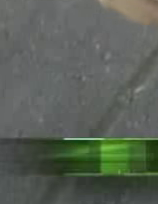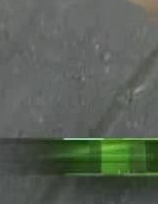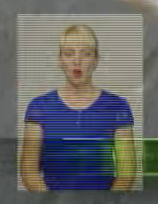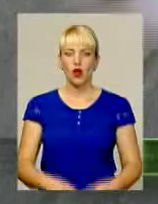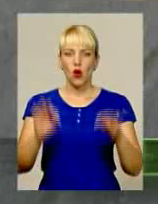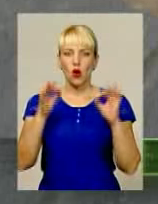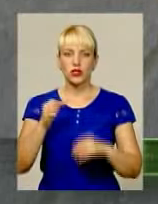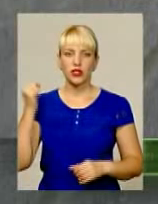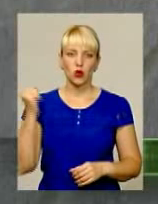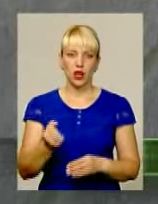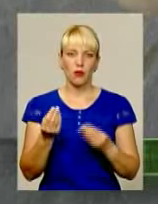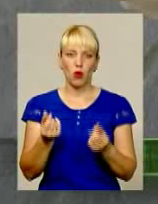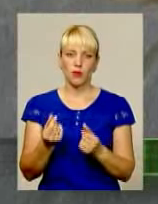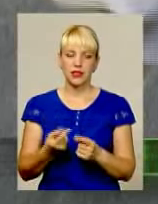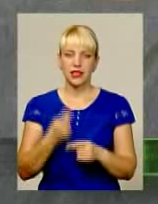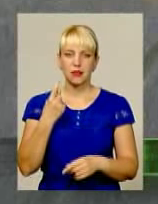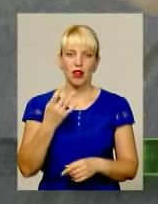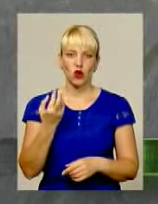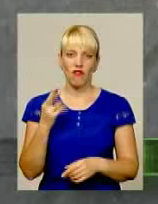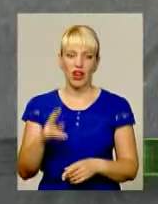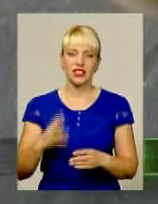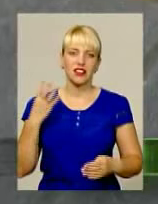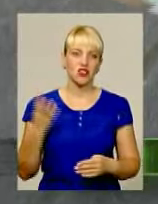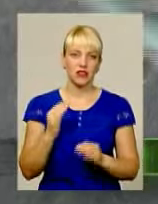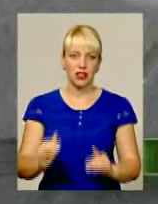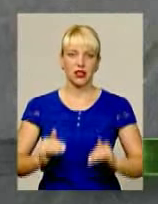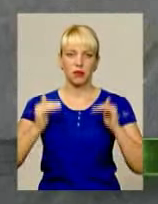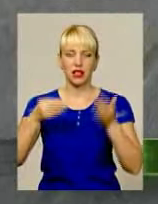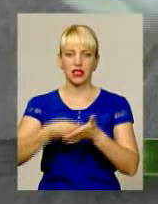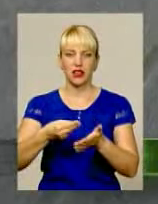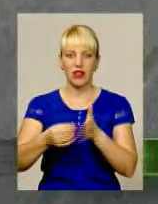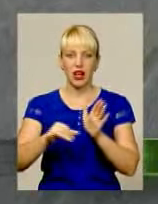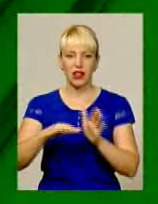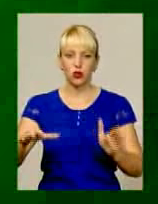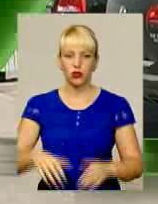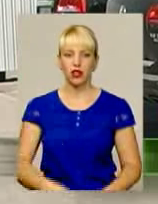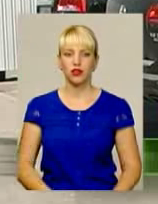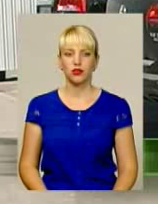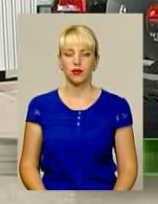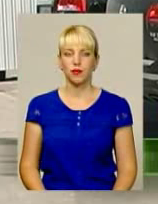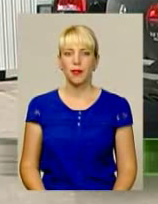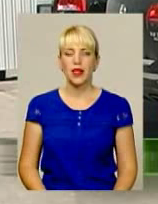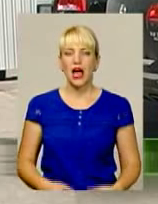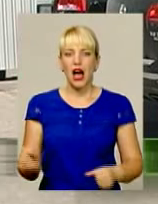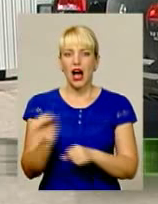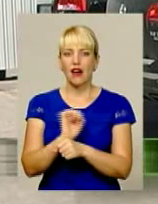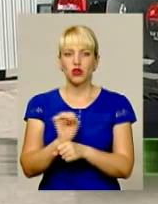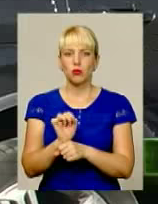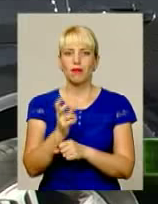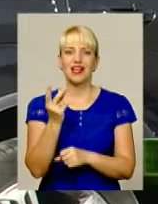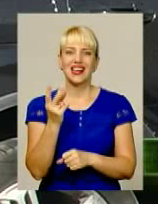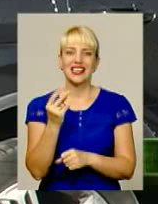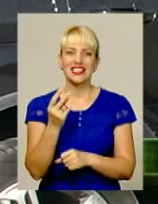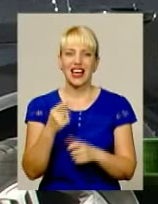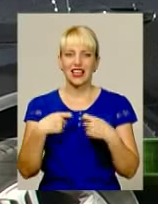Осінній удар по гаманцях. З 1 вересня в 4-те підняли тарифи на електроенергію. Автомобільний секонд-хенд.